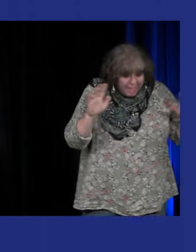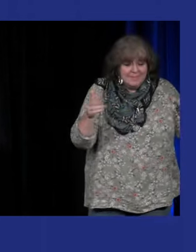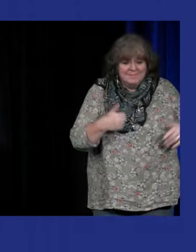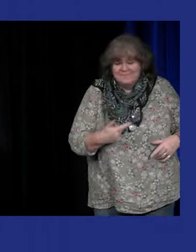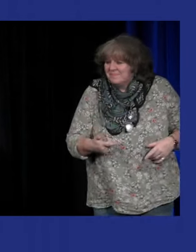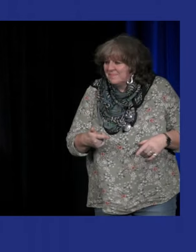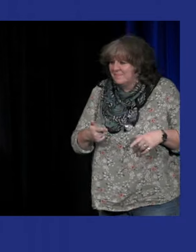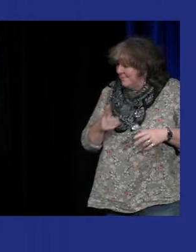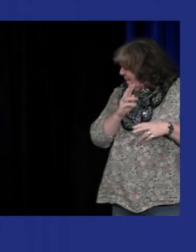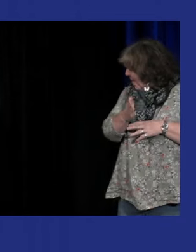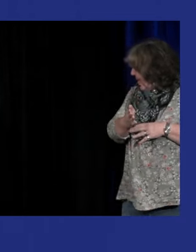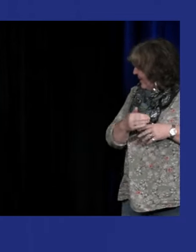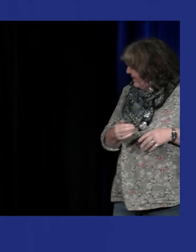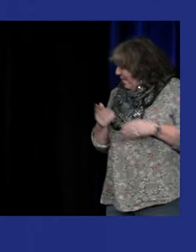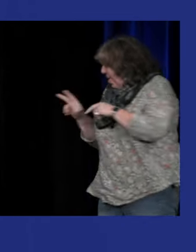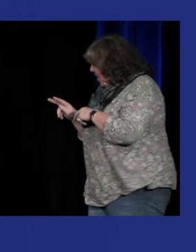à la caméra